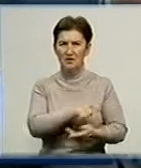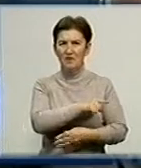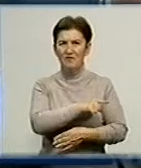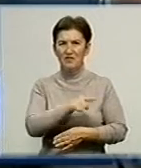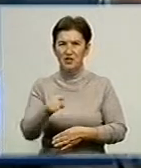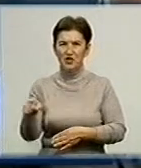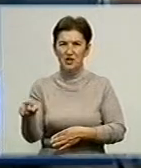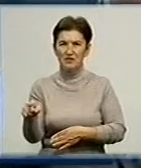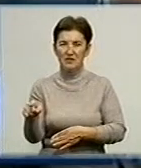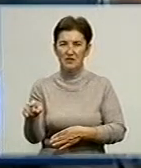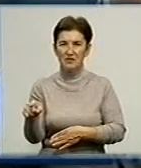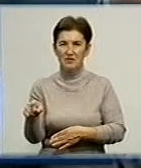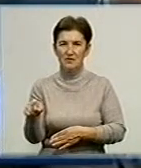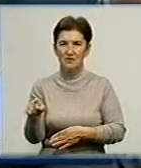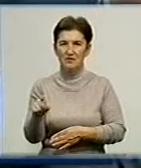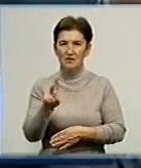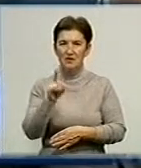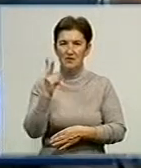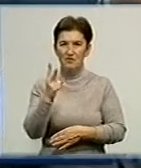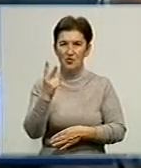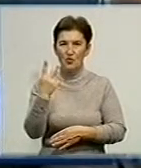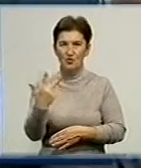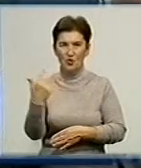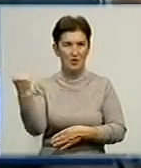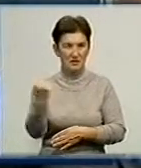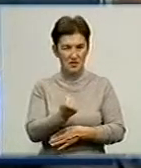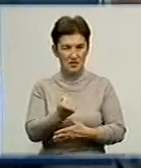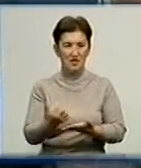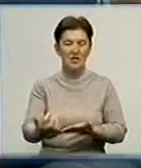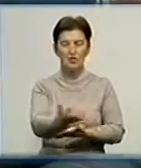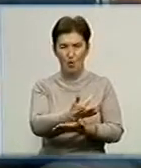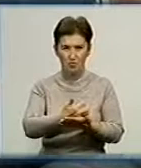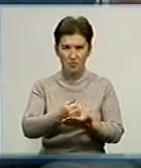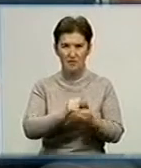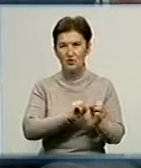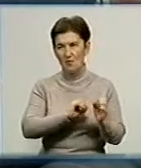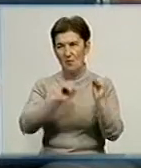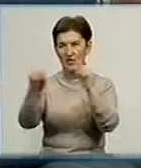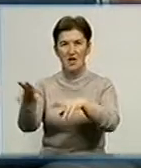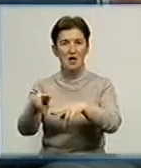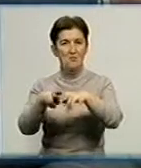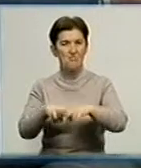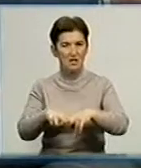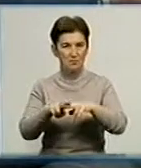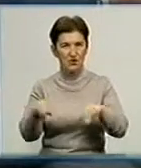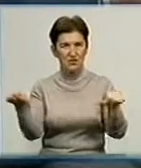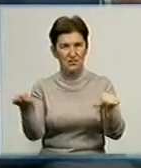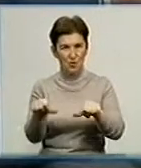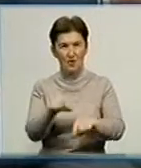двох-трьох тиждень ми це збирали, потім віддали все у паспортний стул, ну і в течі